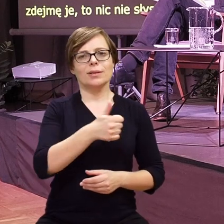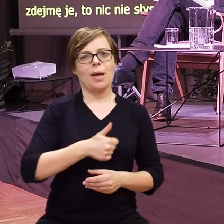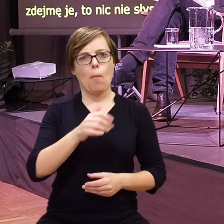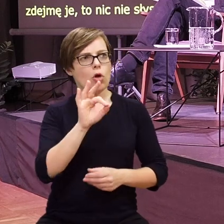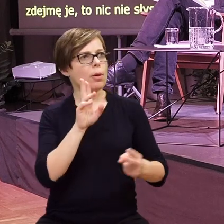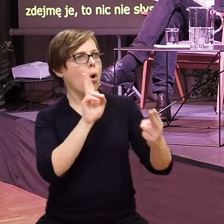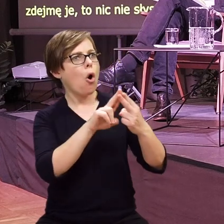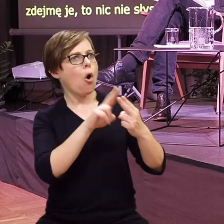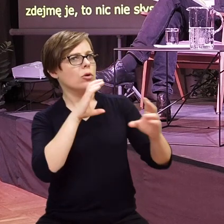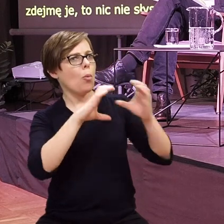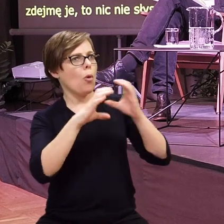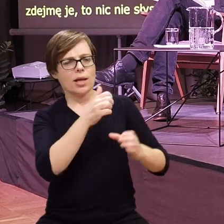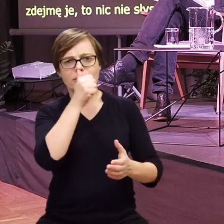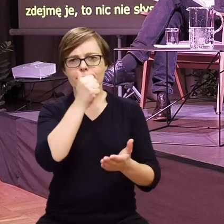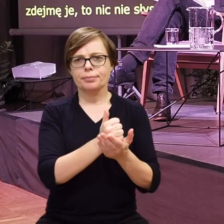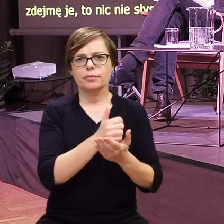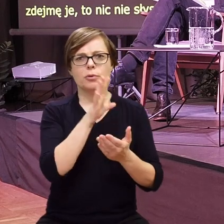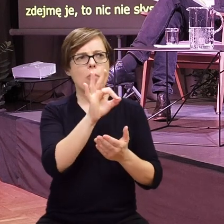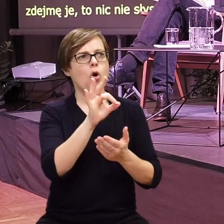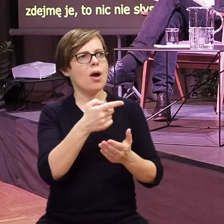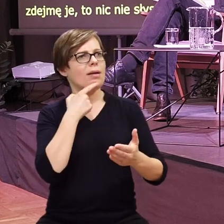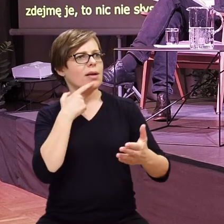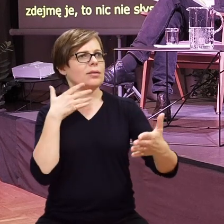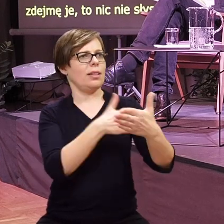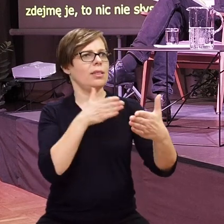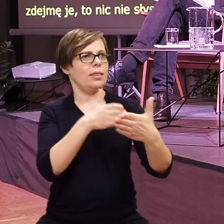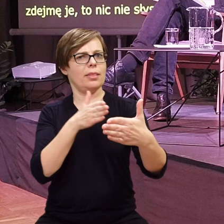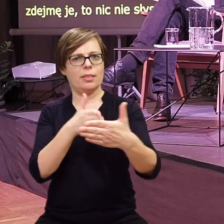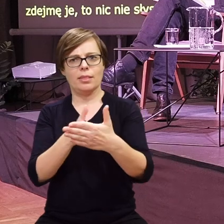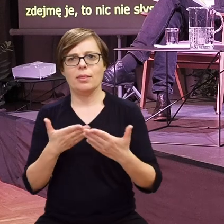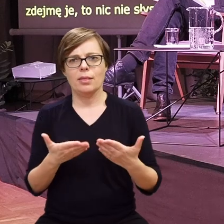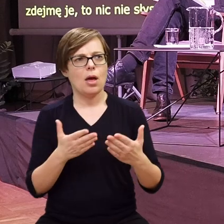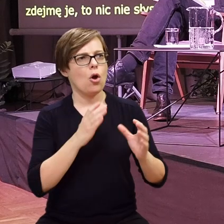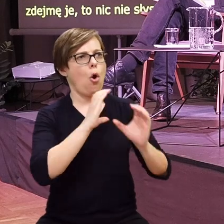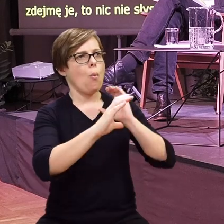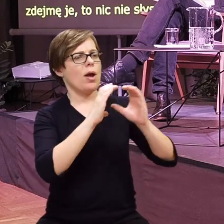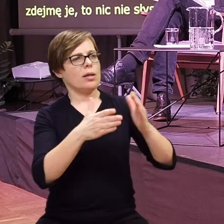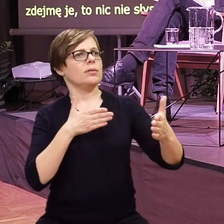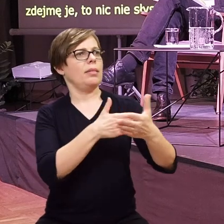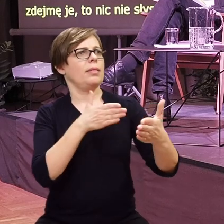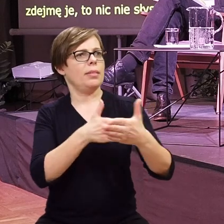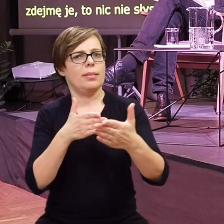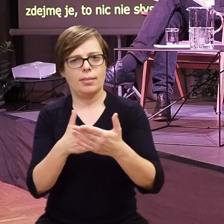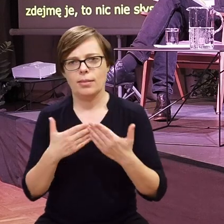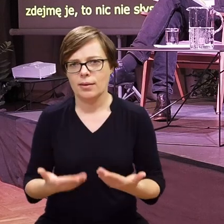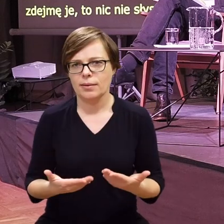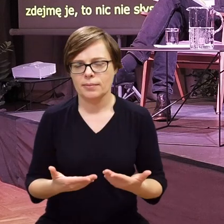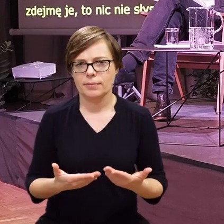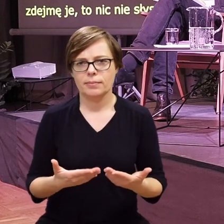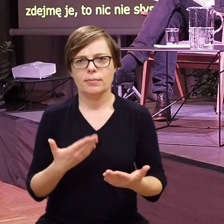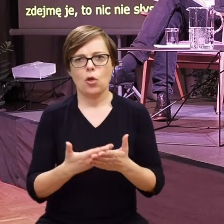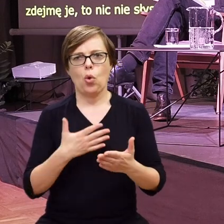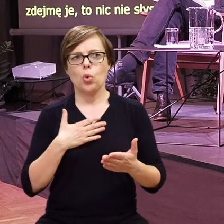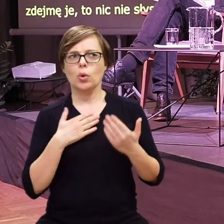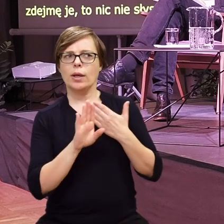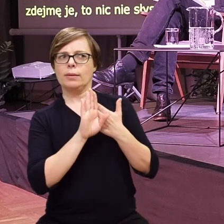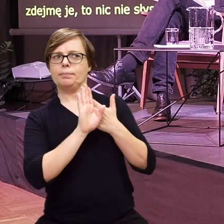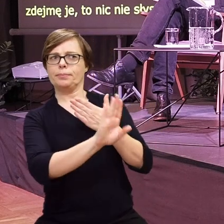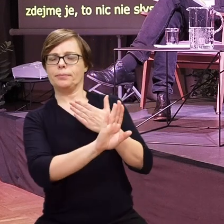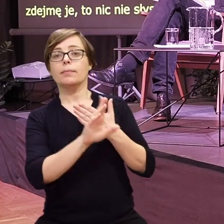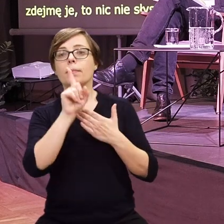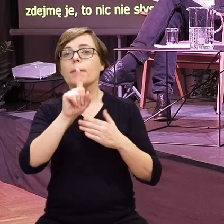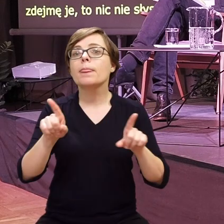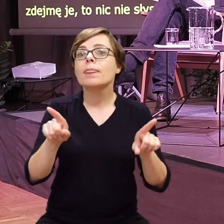od których oddziela ich właśnie ta bariera taka językowa, komunikacyjna. Równocześnie to jest też o języku,